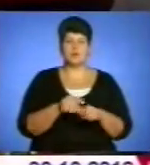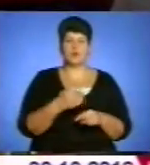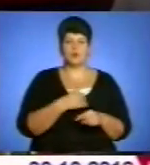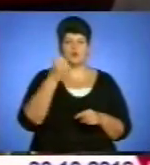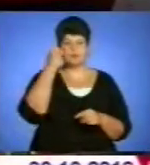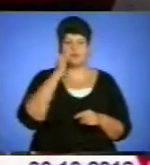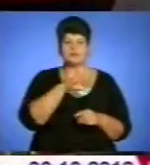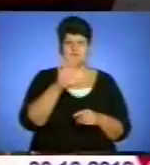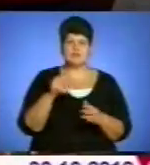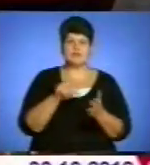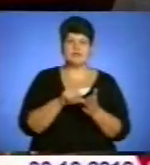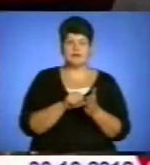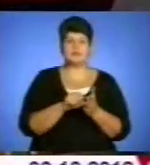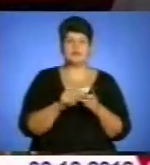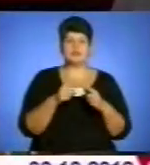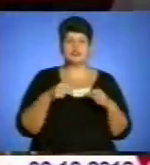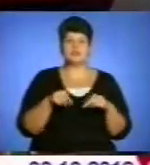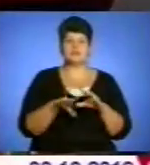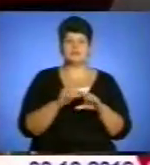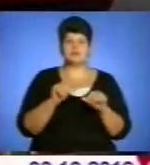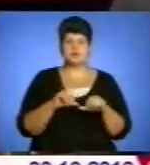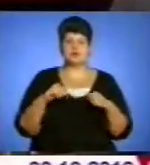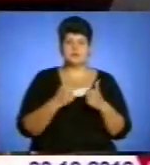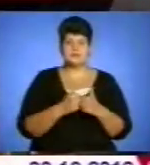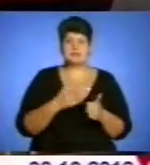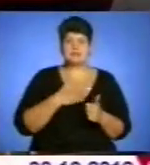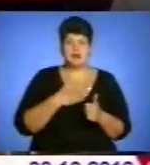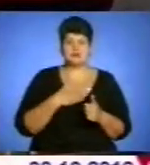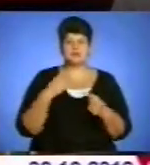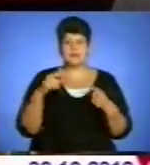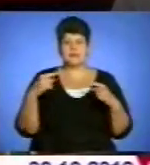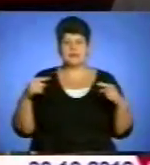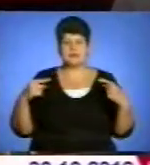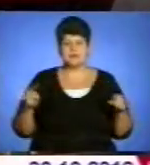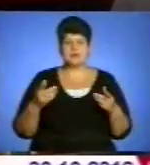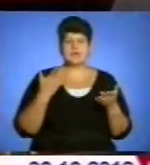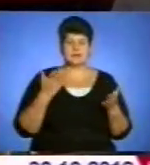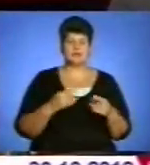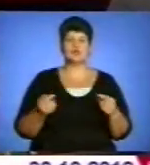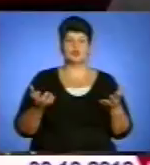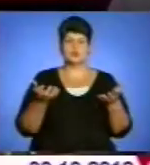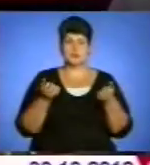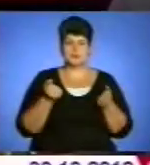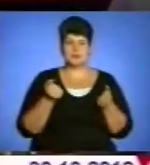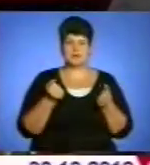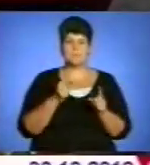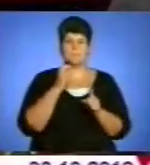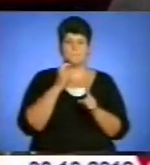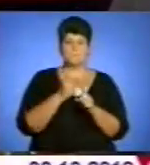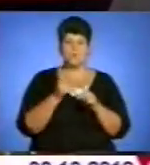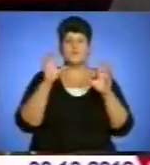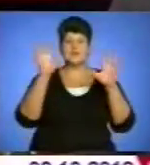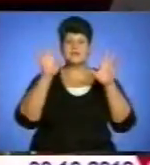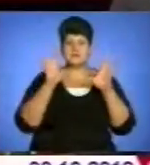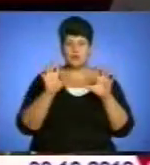всім членам дільничних виборчих комісій, як нашим, там і іншим, які дотрималися букви закону